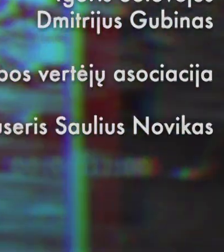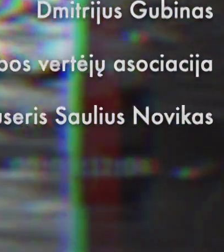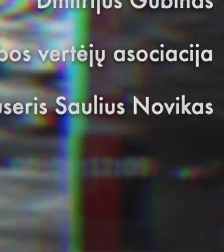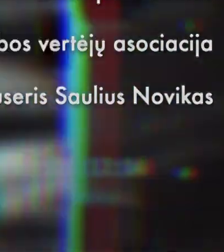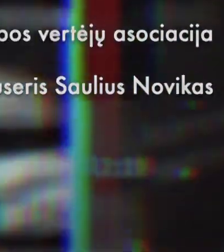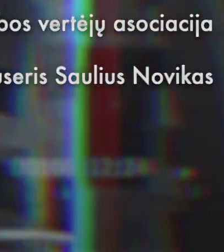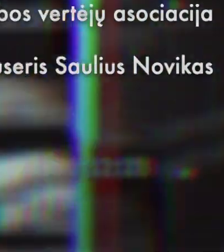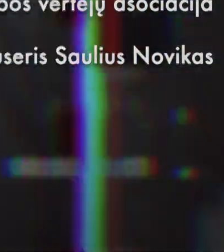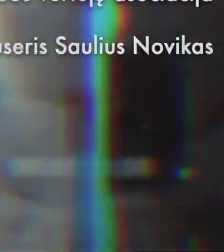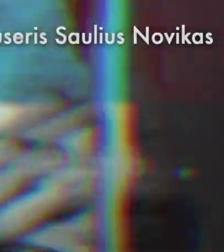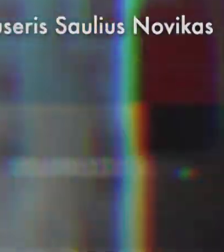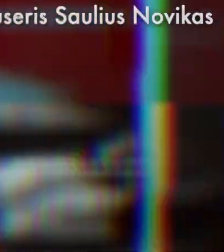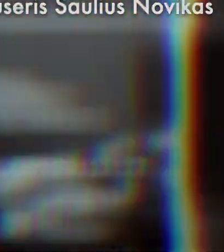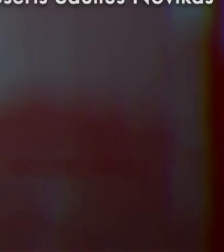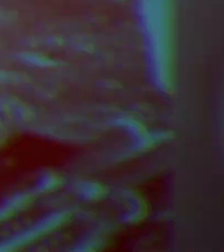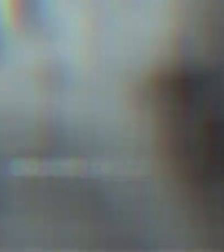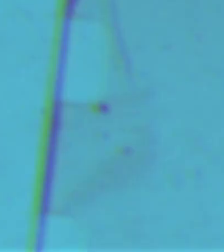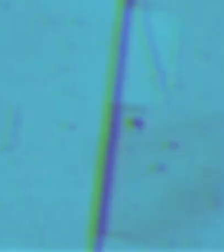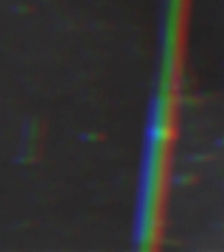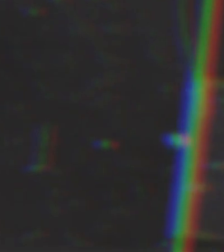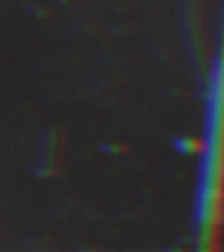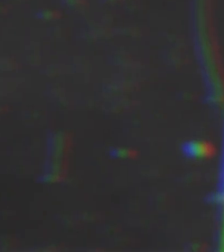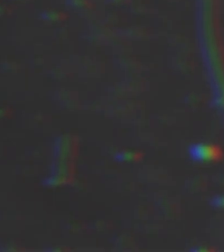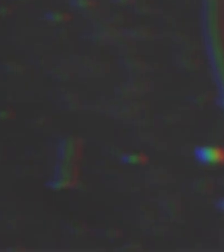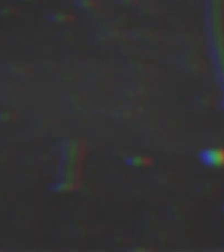nežalėjų nežalėjų nežalėjų nežalėjų.